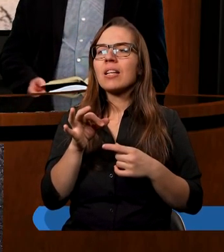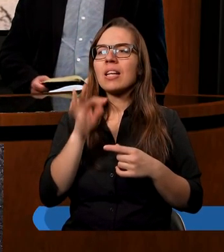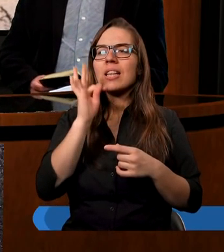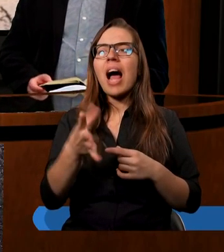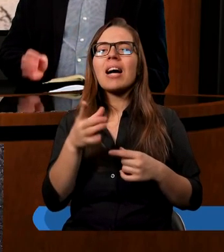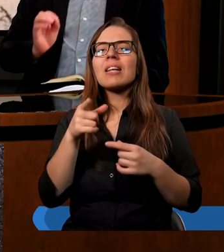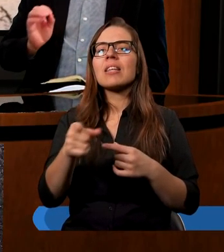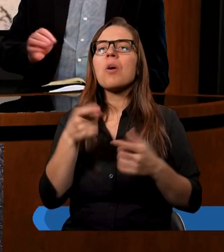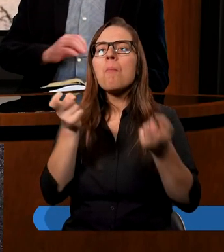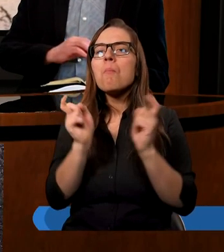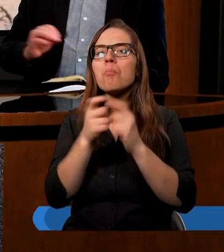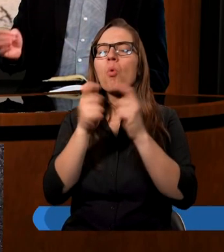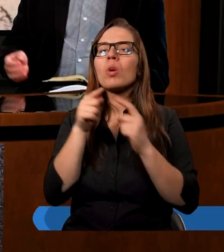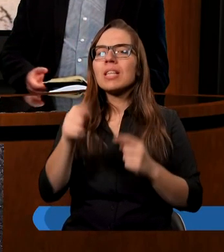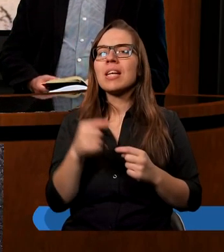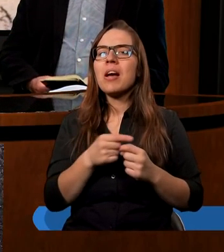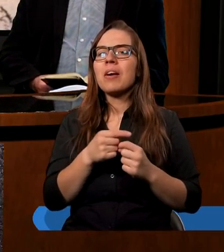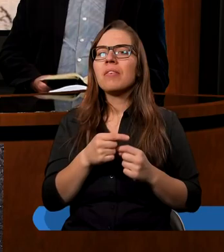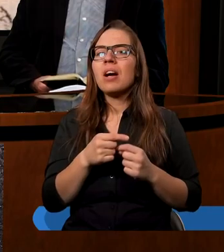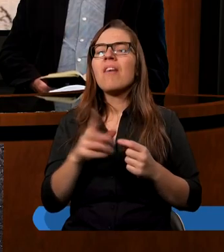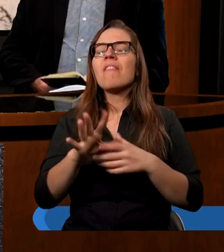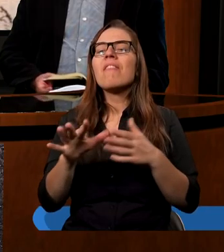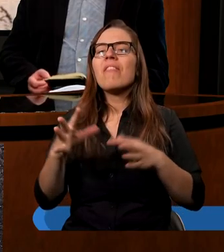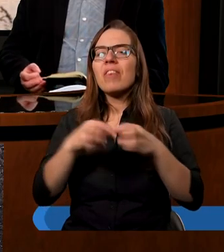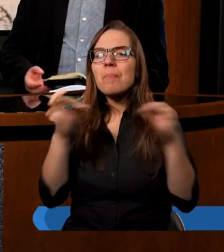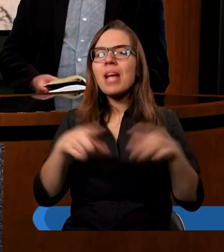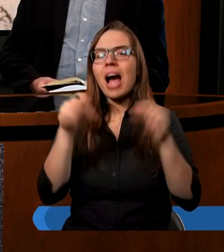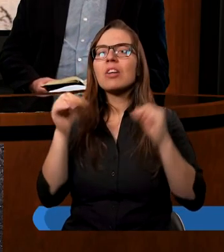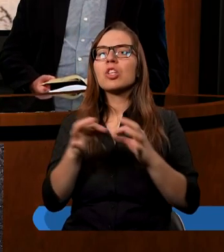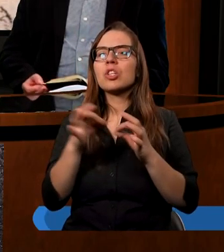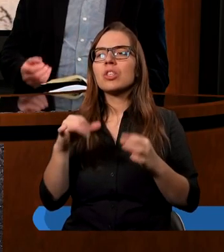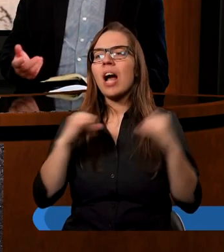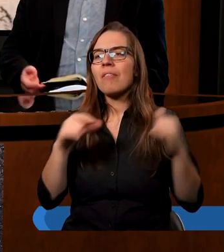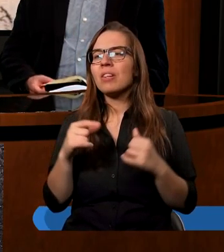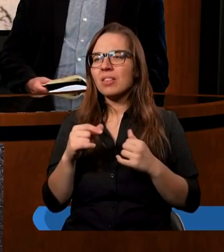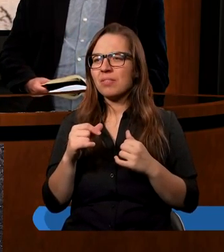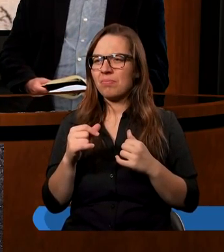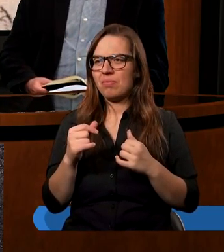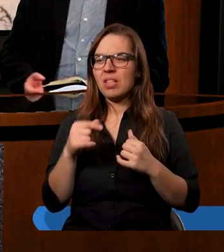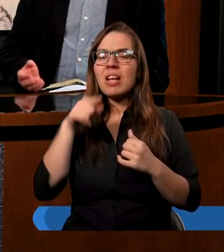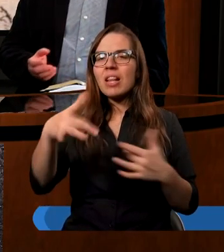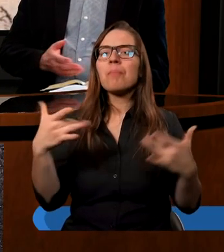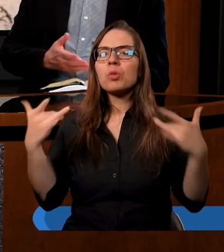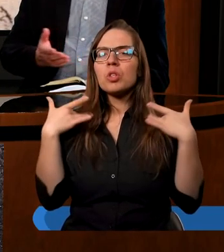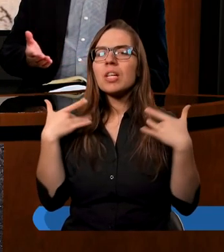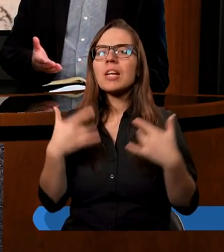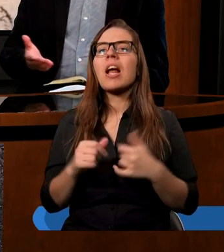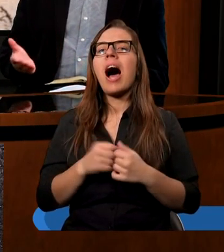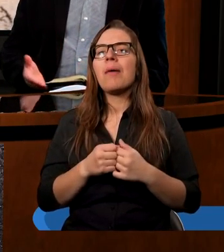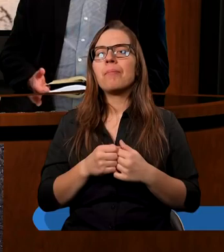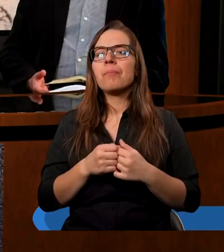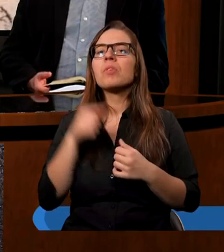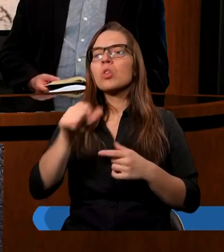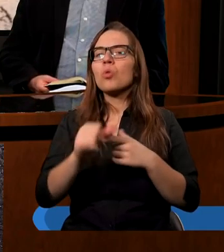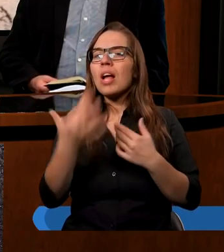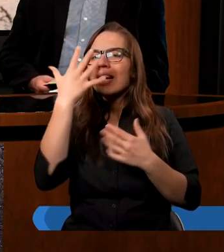taki punkcik w wymiarze czasowym, prawda, wieczności, na której chcę żyć. Zatem tutaj jest